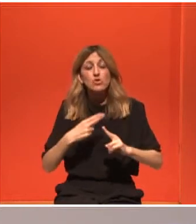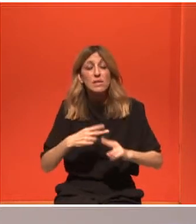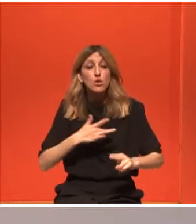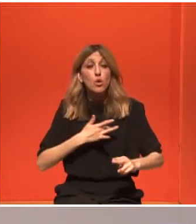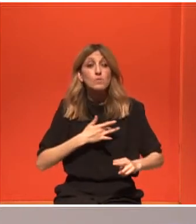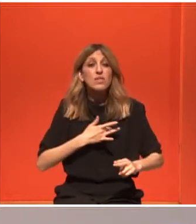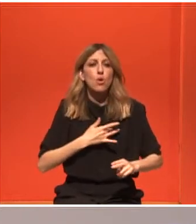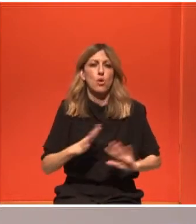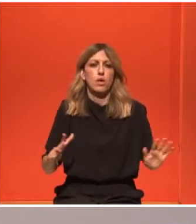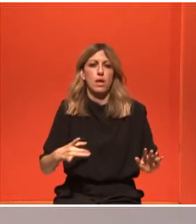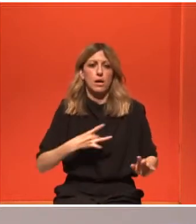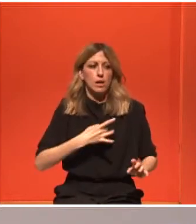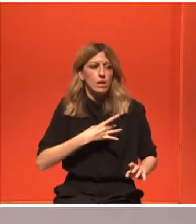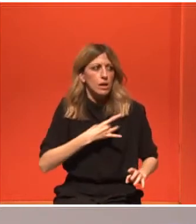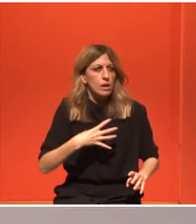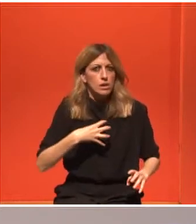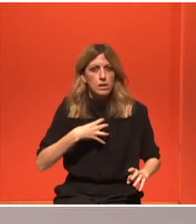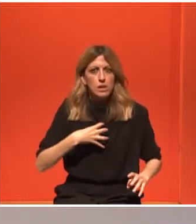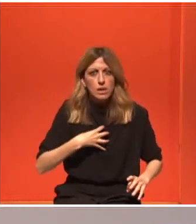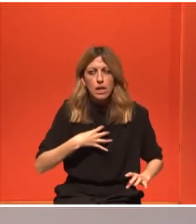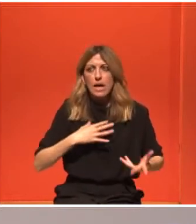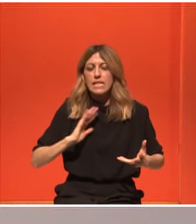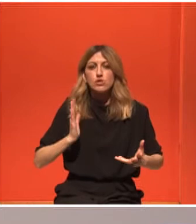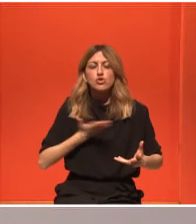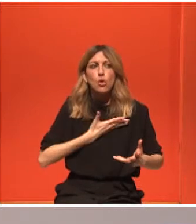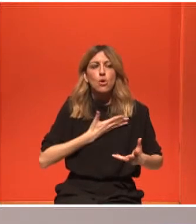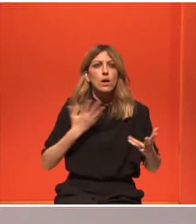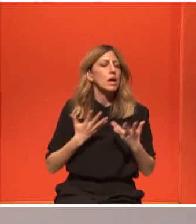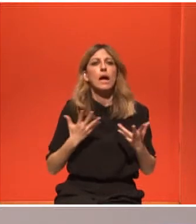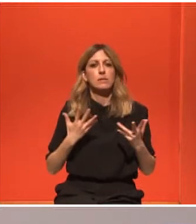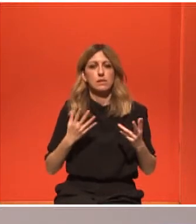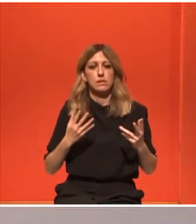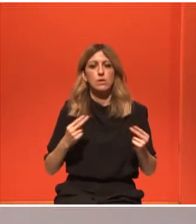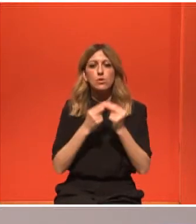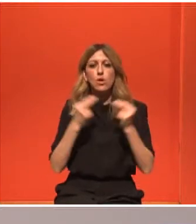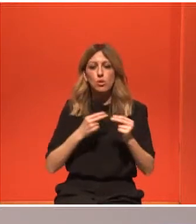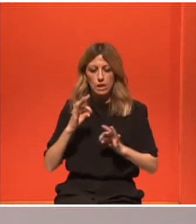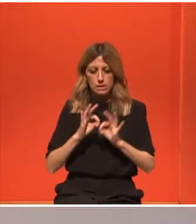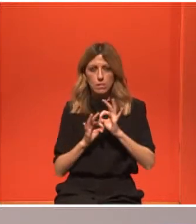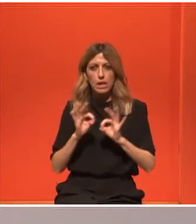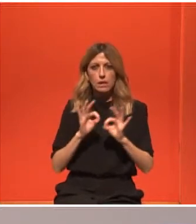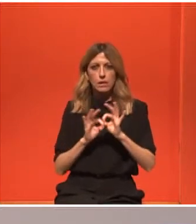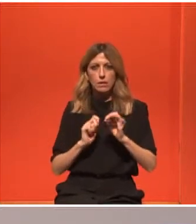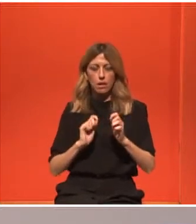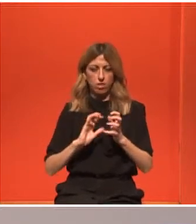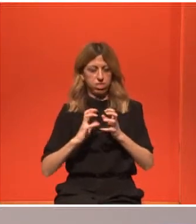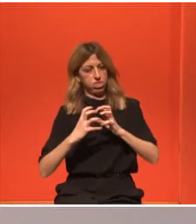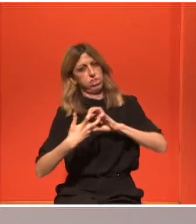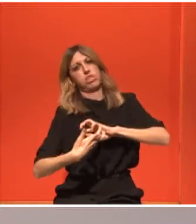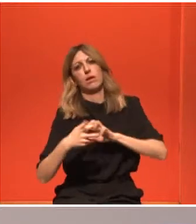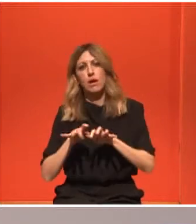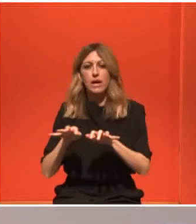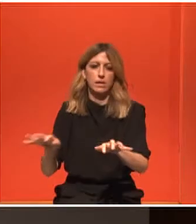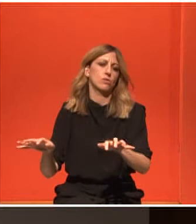στρες ή κάποιο ψυχολογικό σοκ που περνάει ο κάθε άνθρωπος και μεταφράζεται στον καθένα διαφορετικά. Σε μένα μεταφράστηκε, θεωρώ, αυτό.